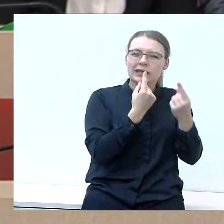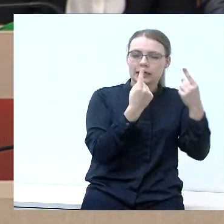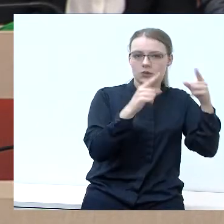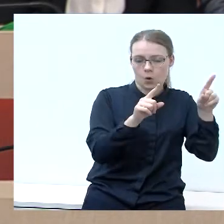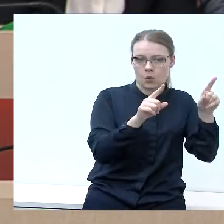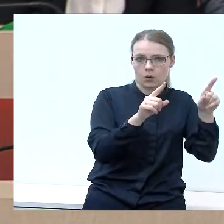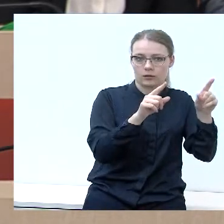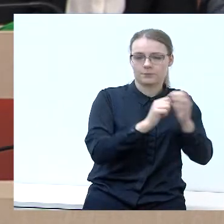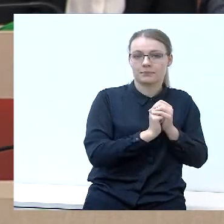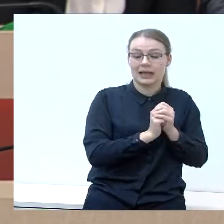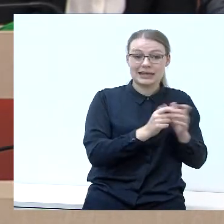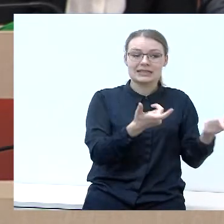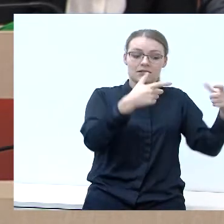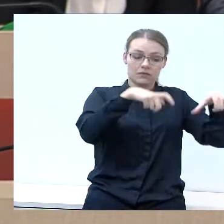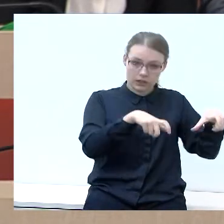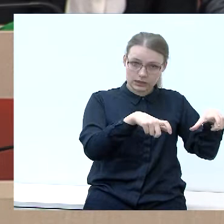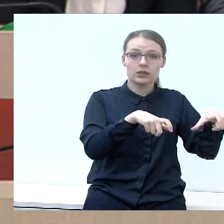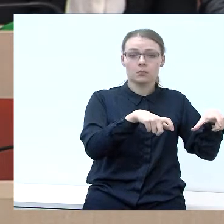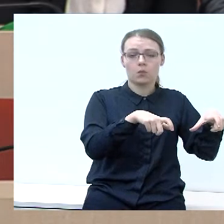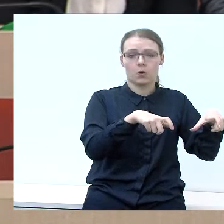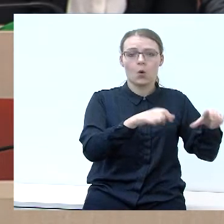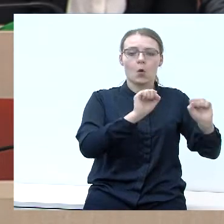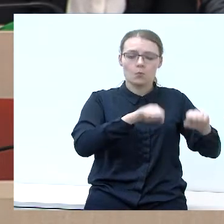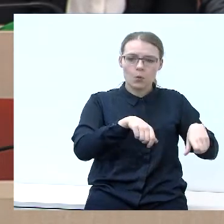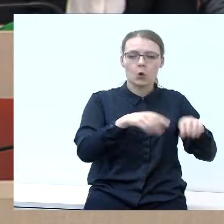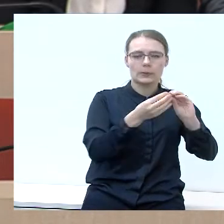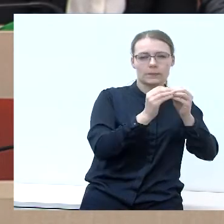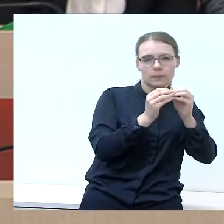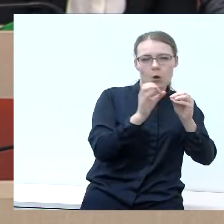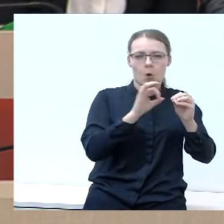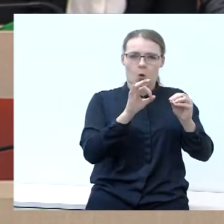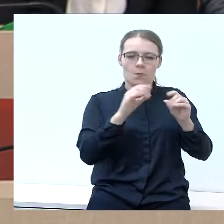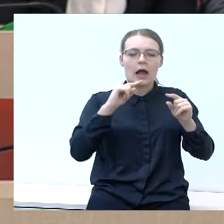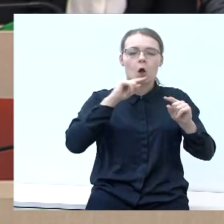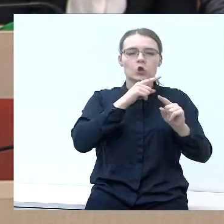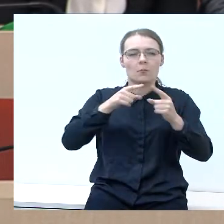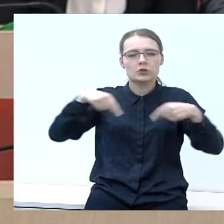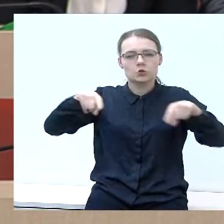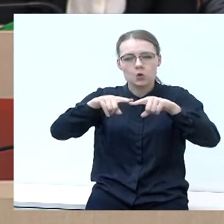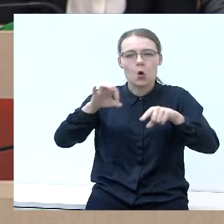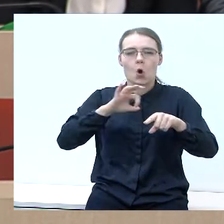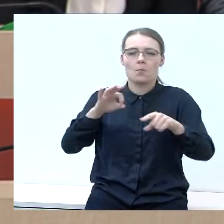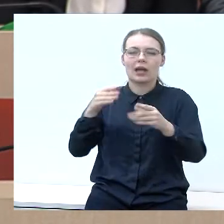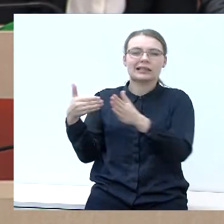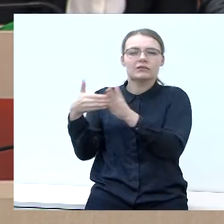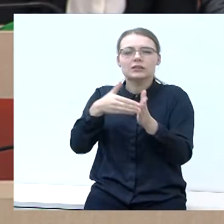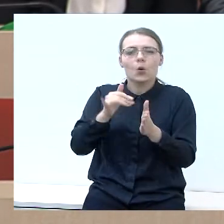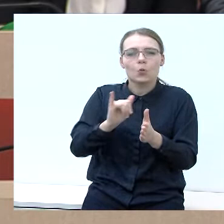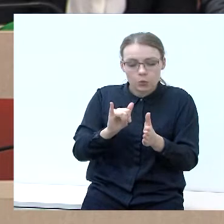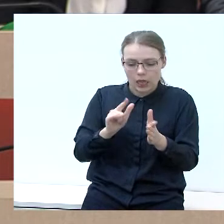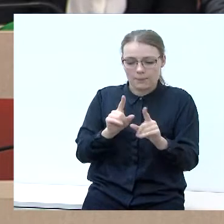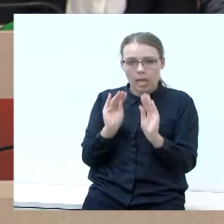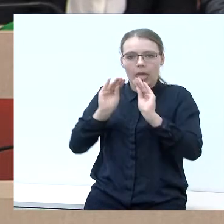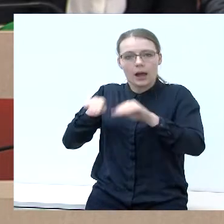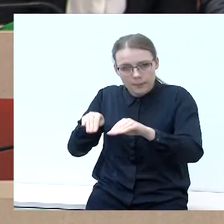savivaldybės gali disponuoti ir gali dėrėtis dėl laisvų ekonominių zonų, dėl investicinių laukų įkūrimo